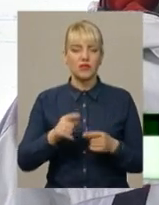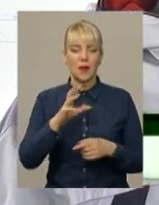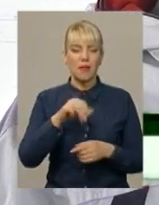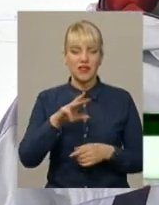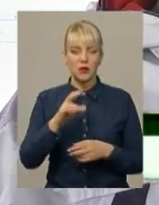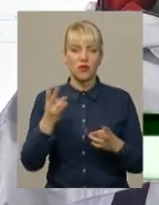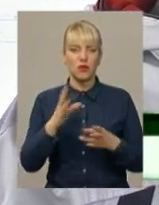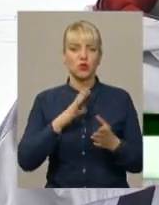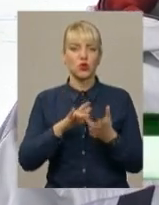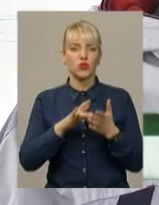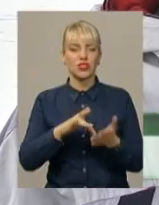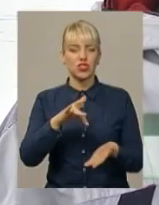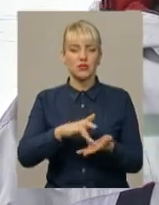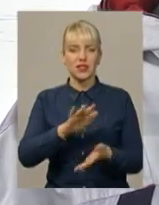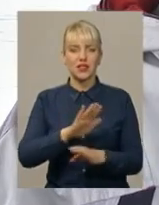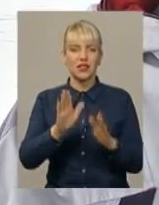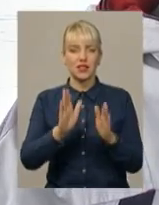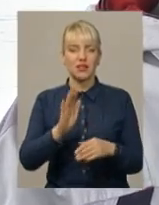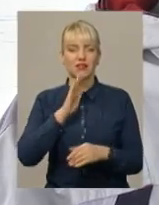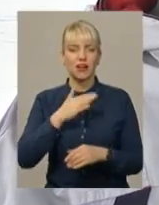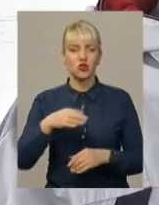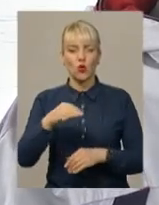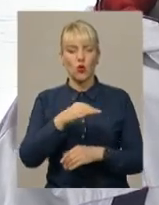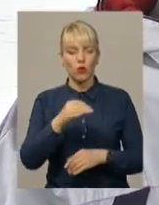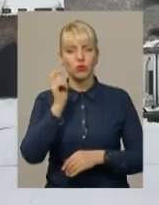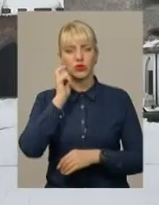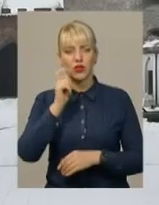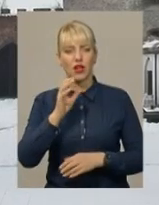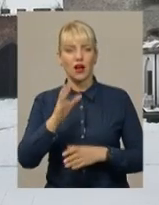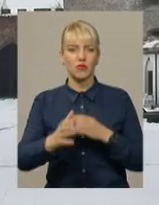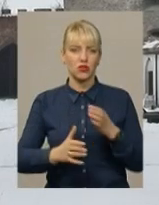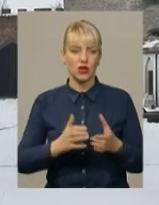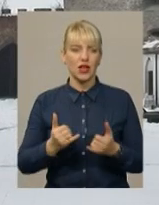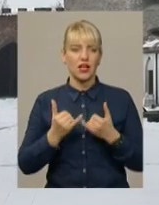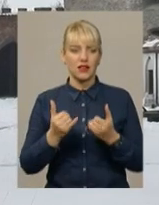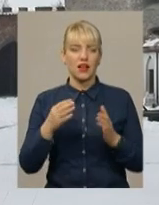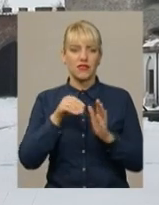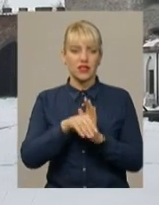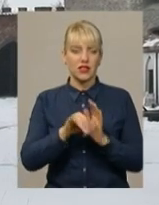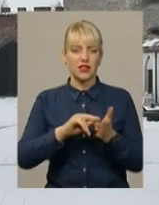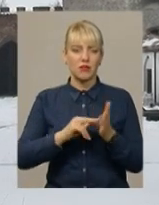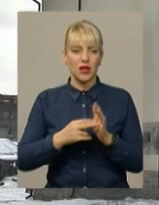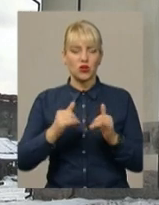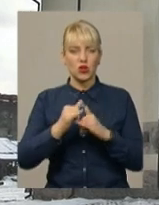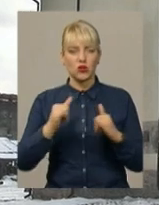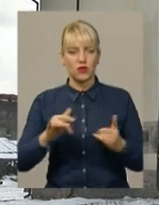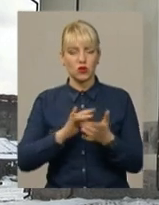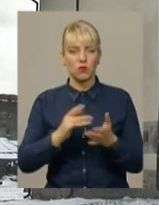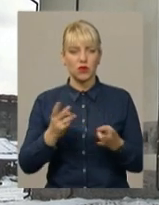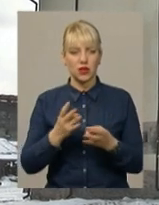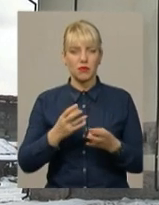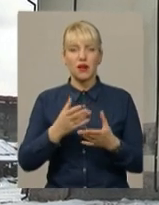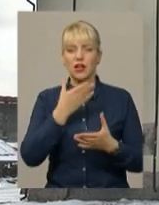туристичним центром не тільки нашої області, не тільки України, а міжнародним. Та для втілення планів із розвитку туризму потрібна пристойна